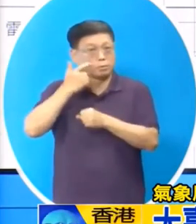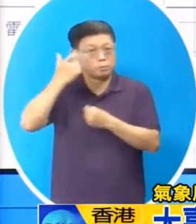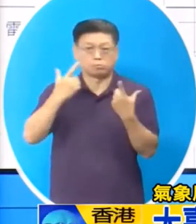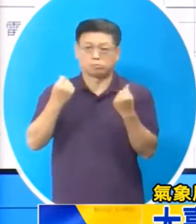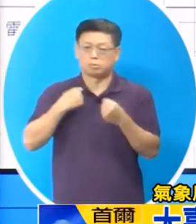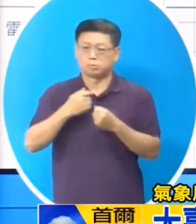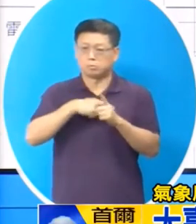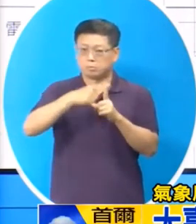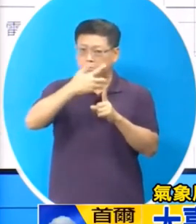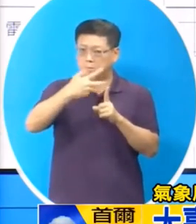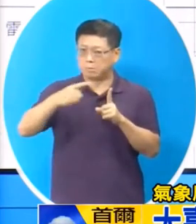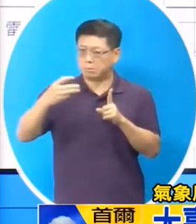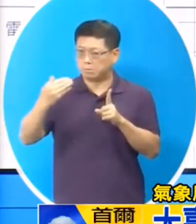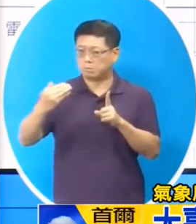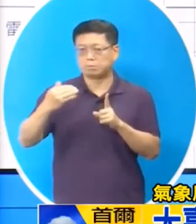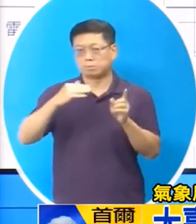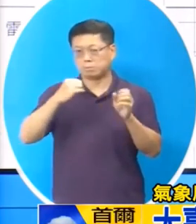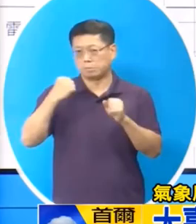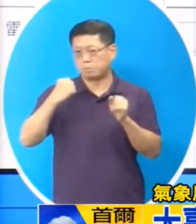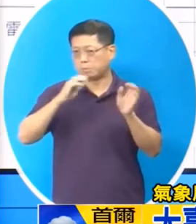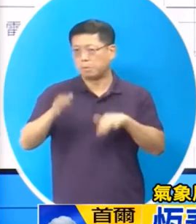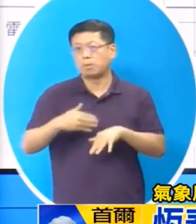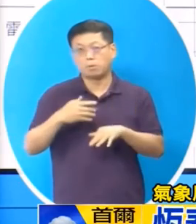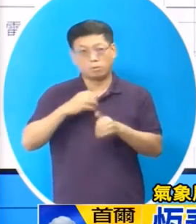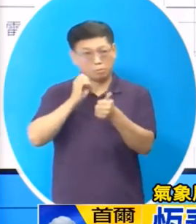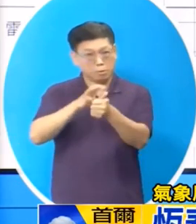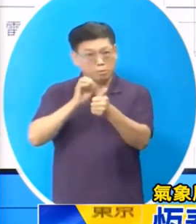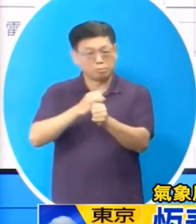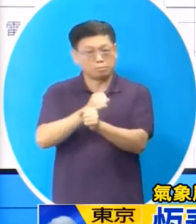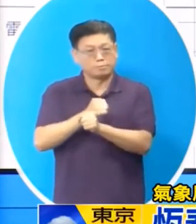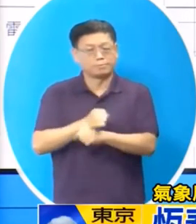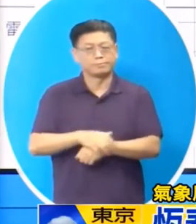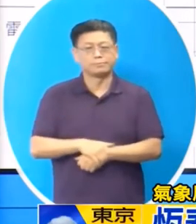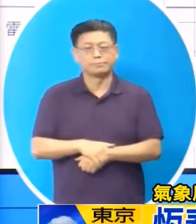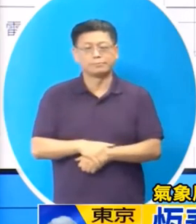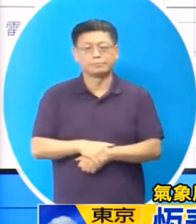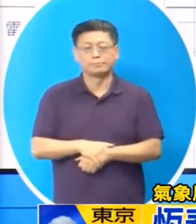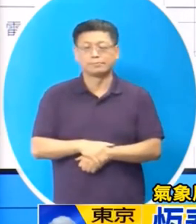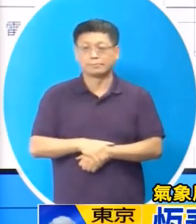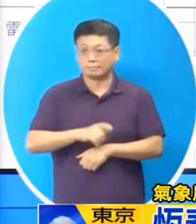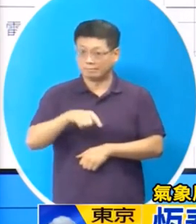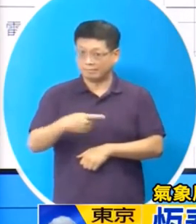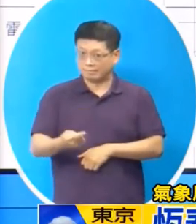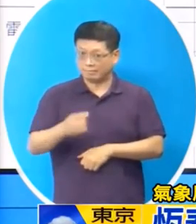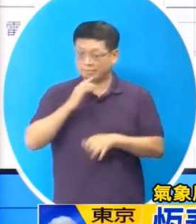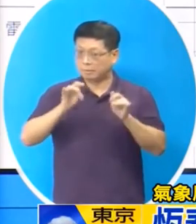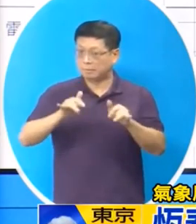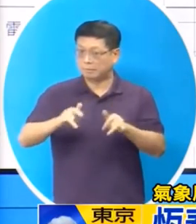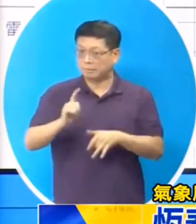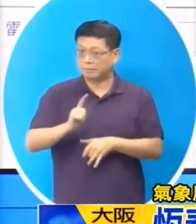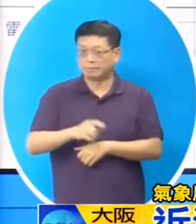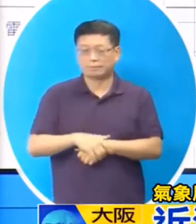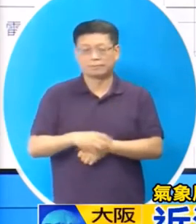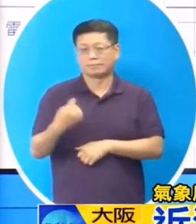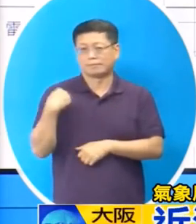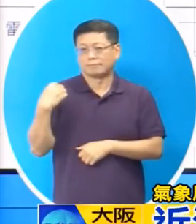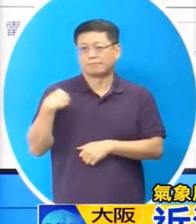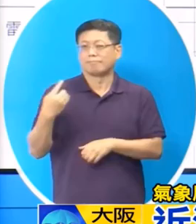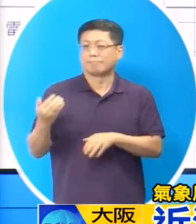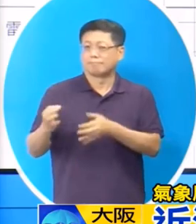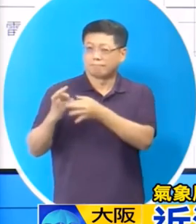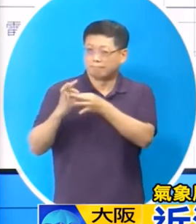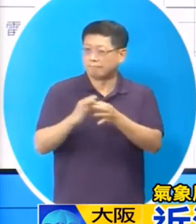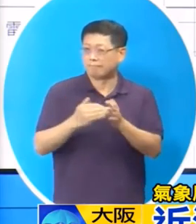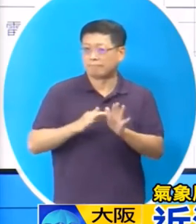仍然会有八到九级的强阵风这部分提醒大家多留意至于所下的雨从昨天开始